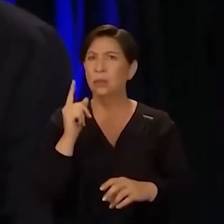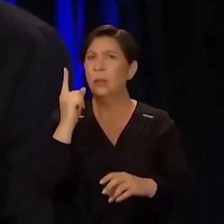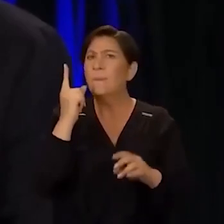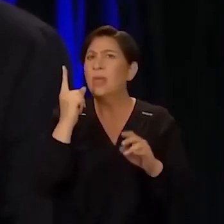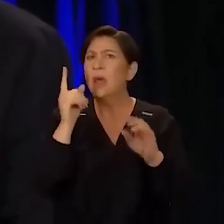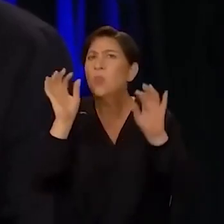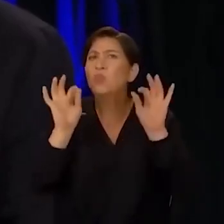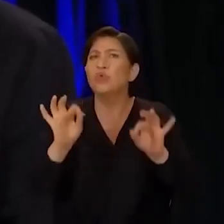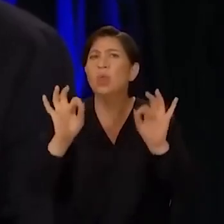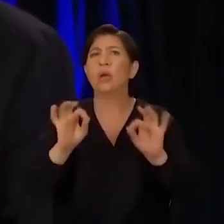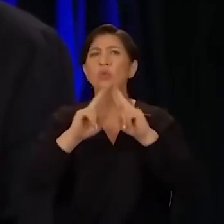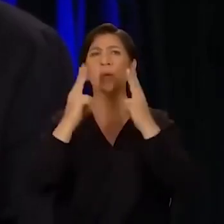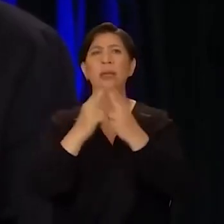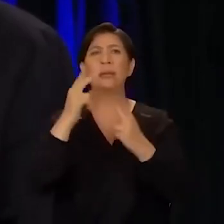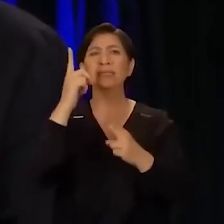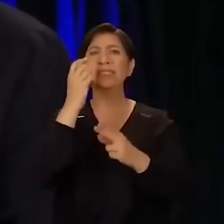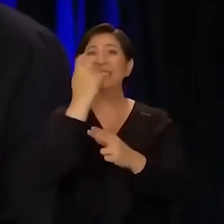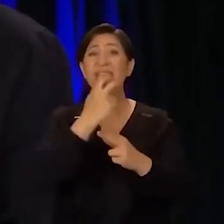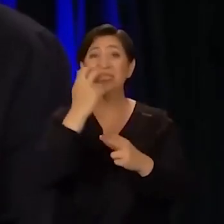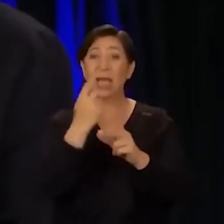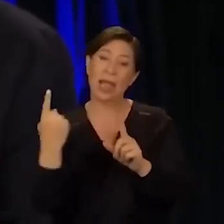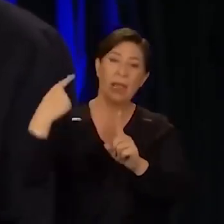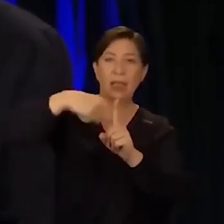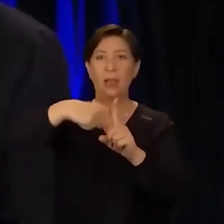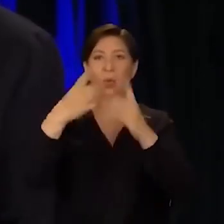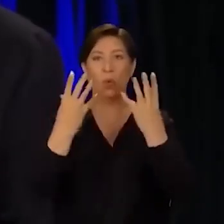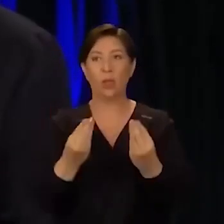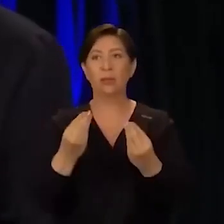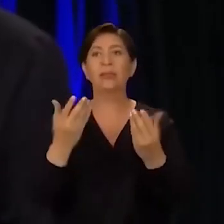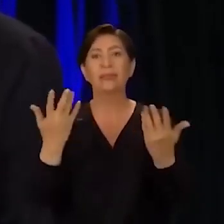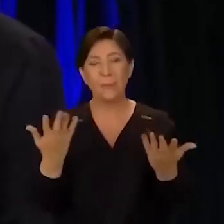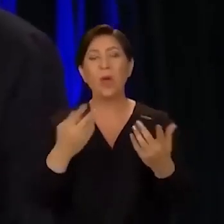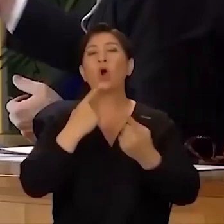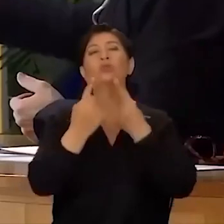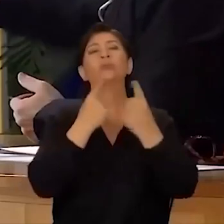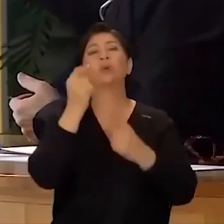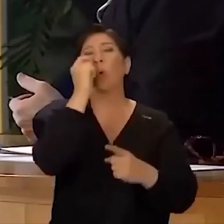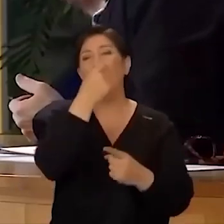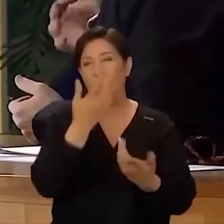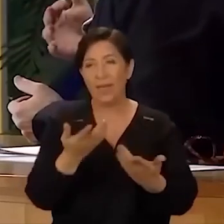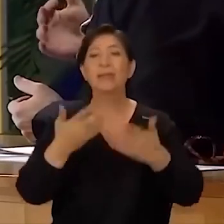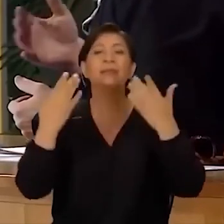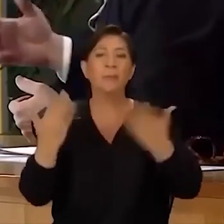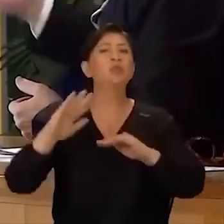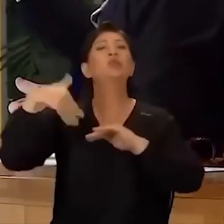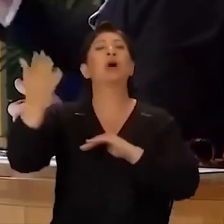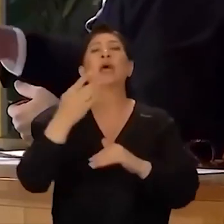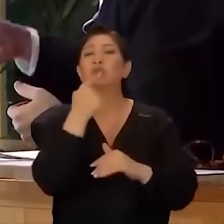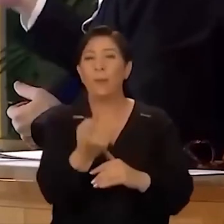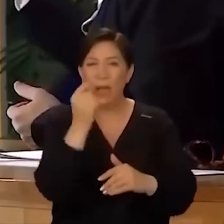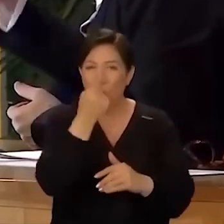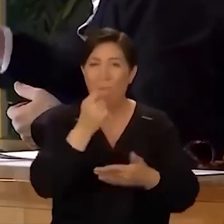mutlaka dünyadaki bütün sanatçılara ilave eden bir deneyim. Tabii ki konuşması kolay. Tabii ki sonradan söylemesi kolay.